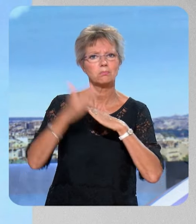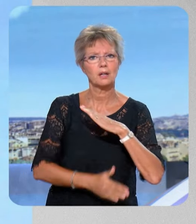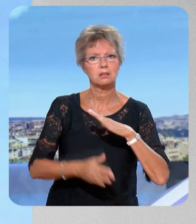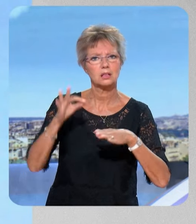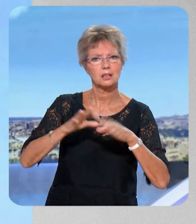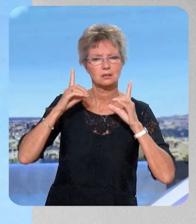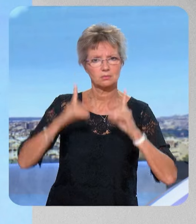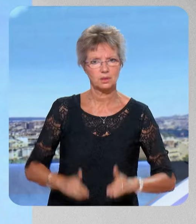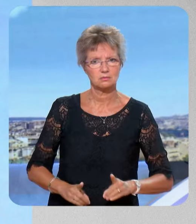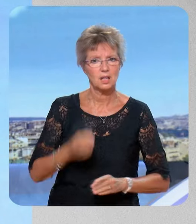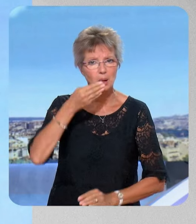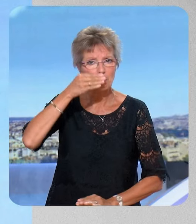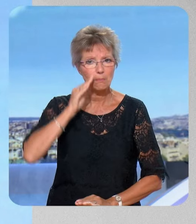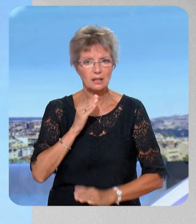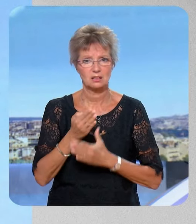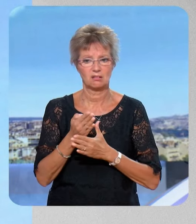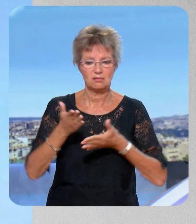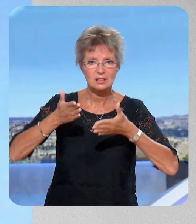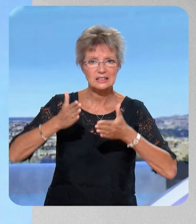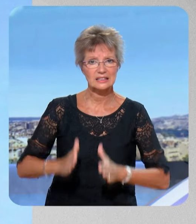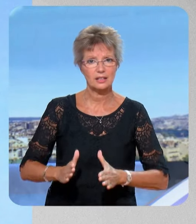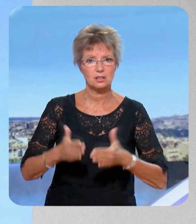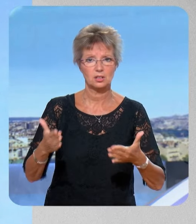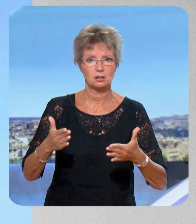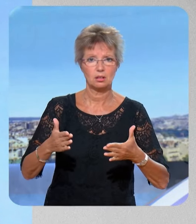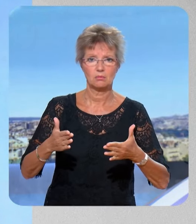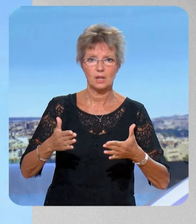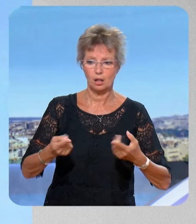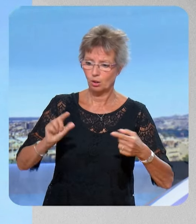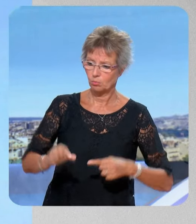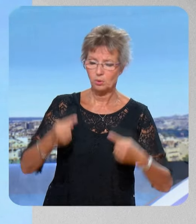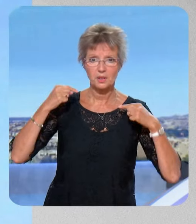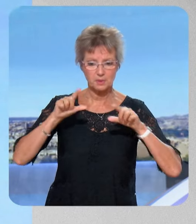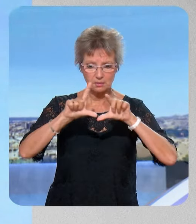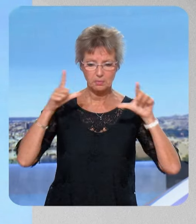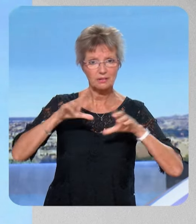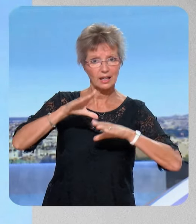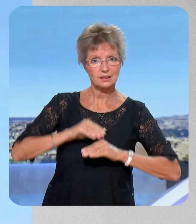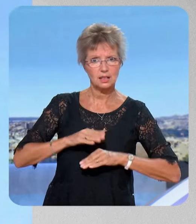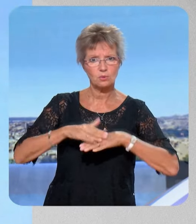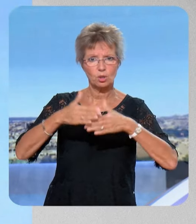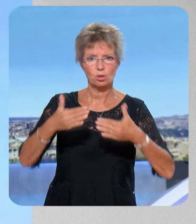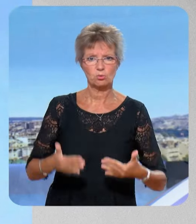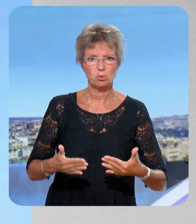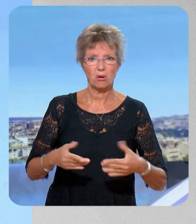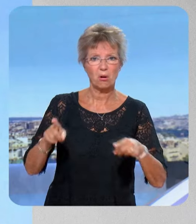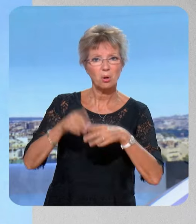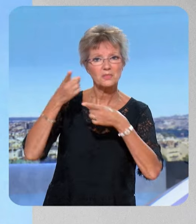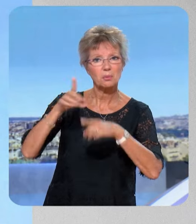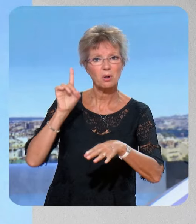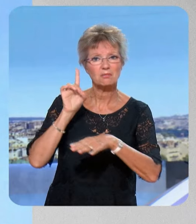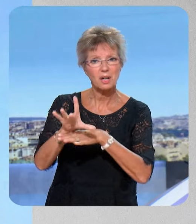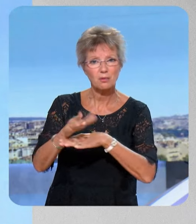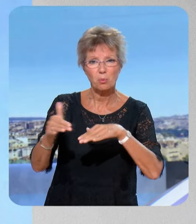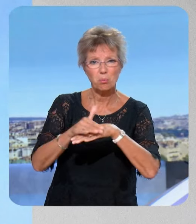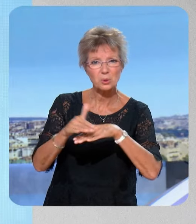M. Barnier a décidé d'accepter cette mission. Mais il accepte une mission qui est celle d'un déni démocratique et d'une politique qui n